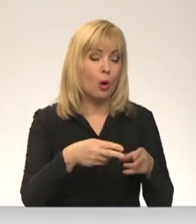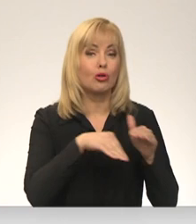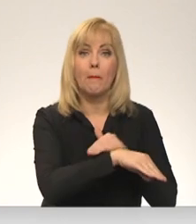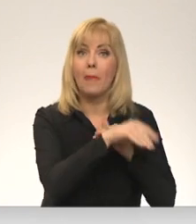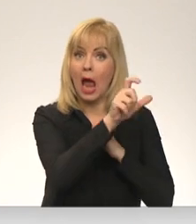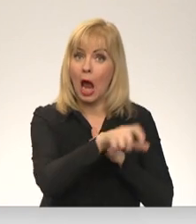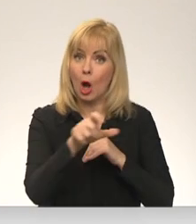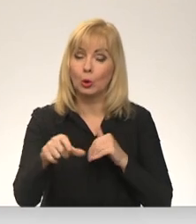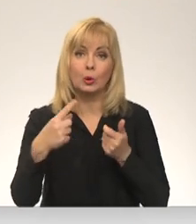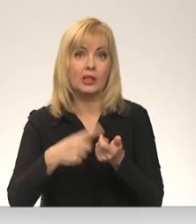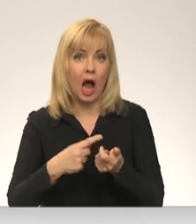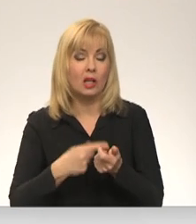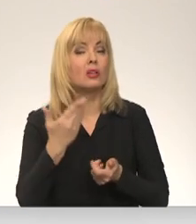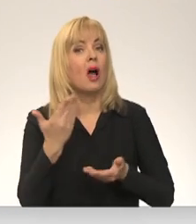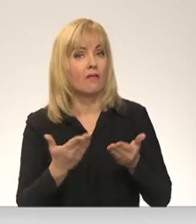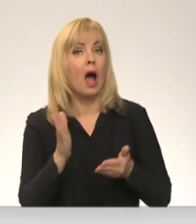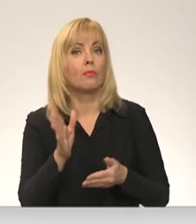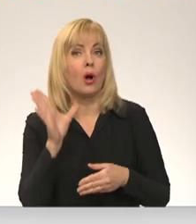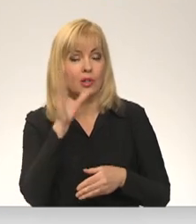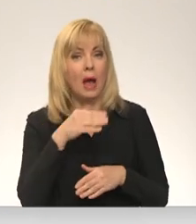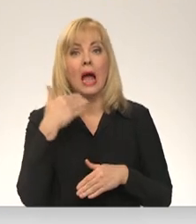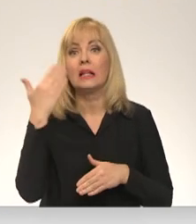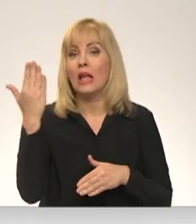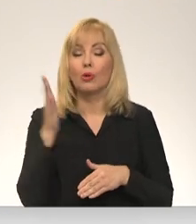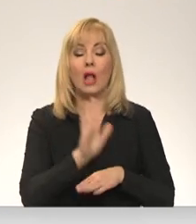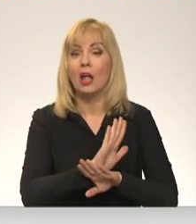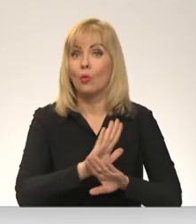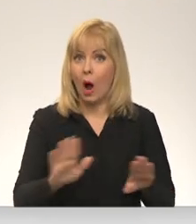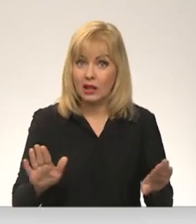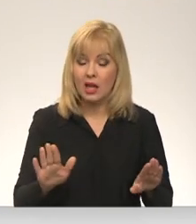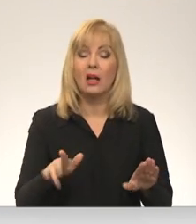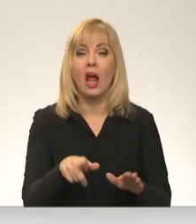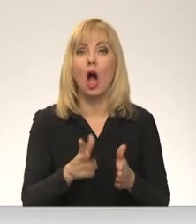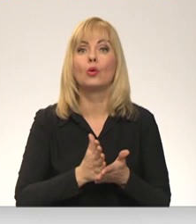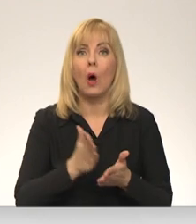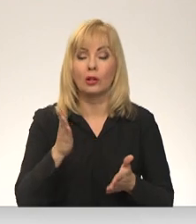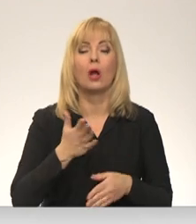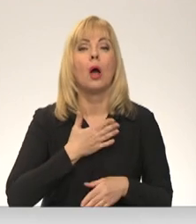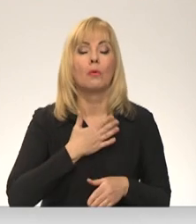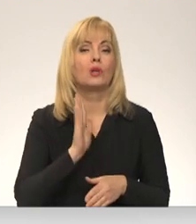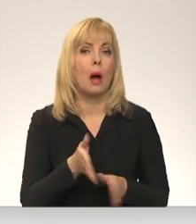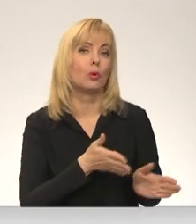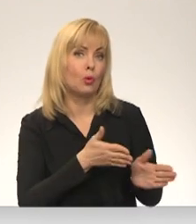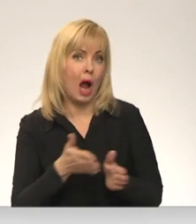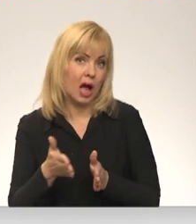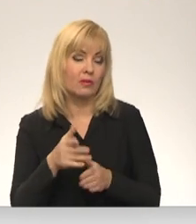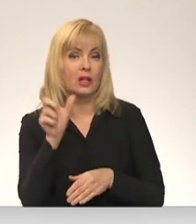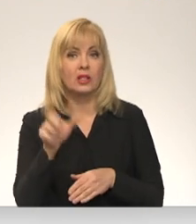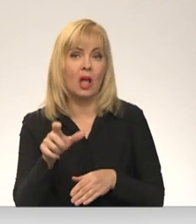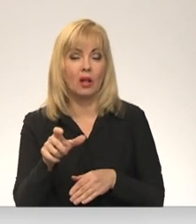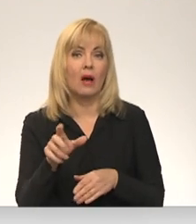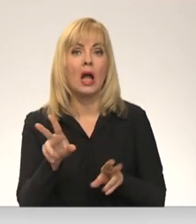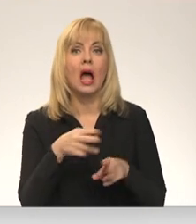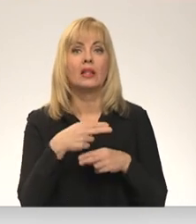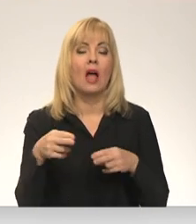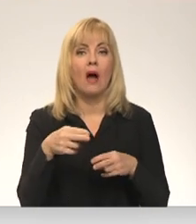skaits, kas ir ļoti iespējams, dievs dod, lai tas tā nenotiek, bet ja tas notiek tā, tad mums jābūt gataviem, lai cilvēki nav jāizguldo uz